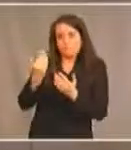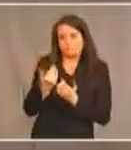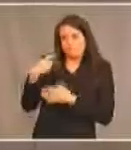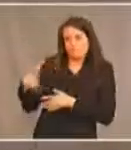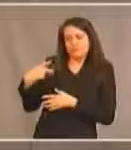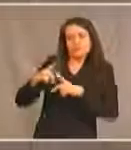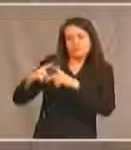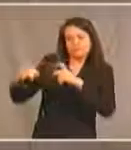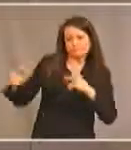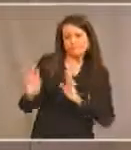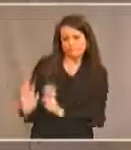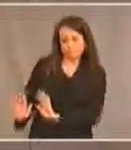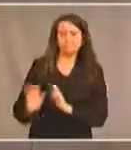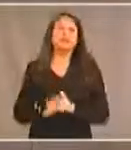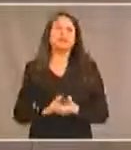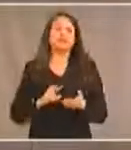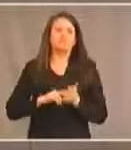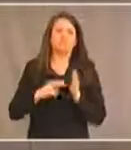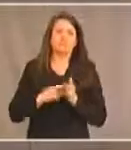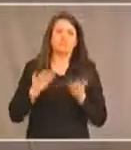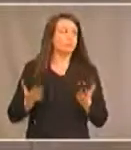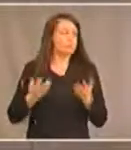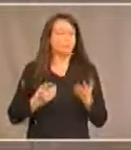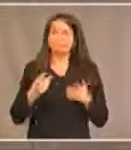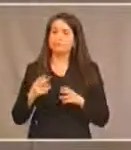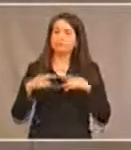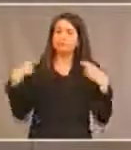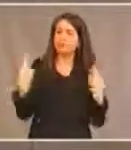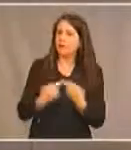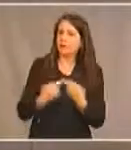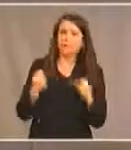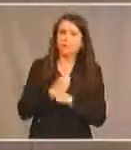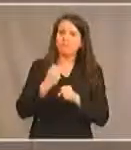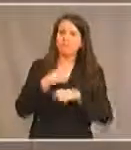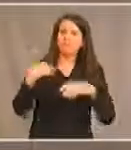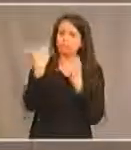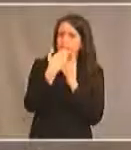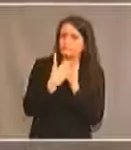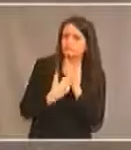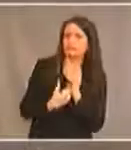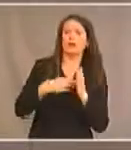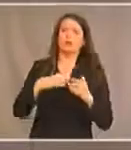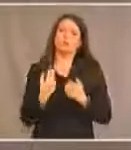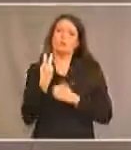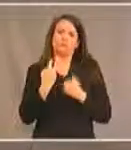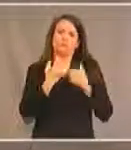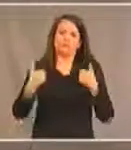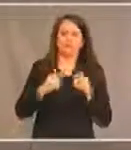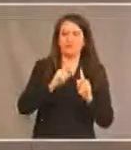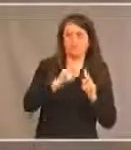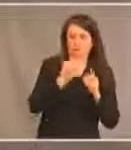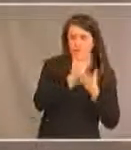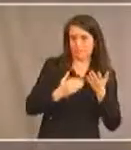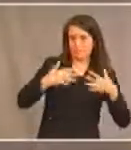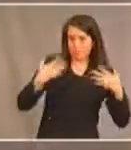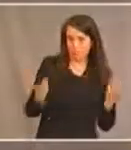diverses? Alors, notre programme pour aujourd'hui, pour votre webinaire, est divisé en deux parties. La première